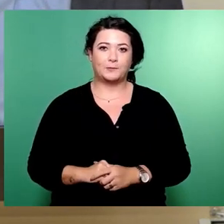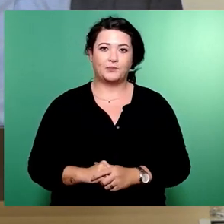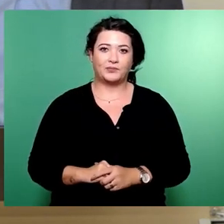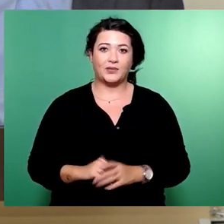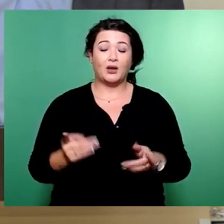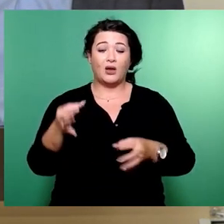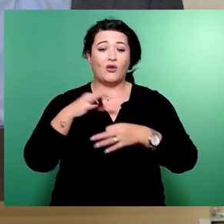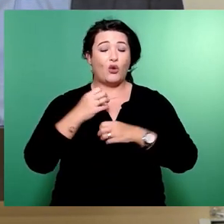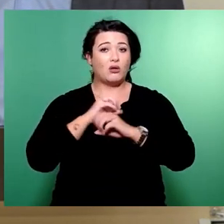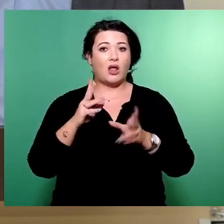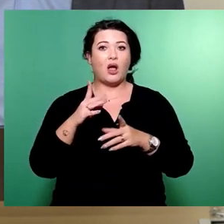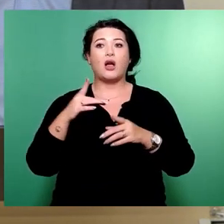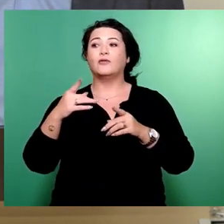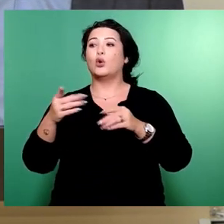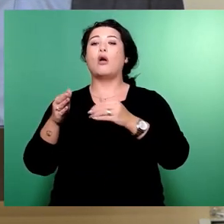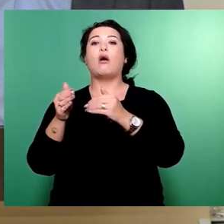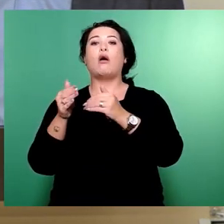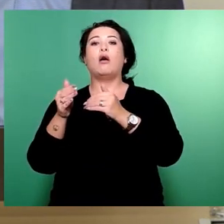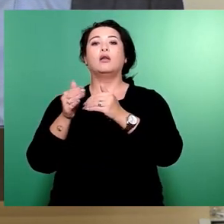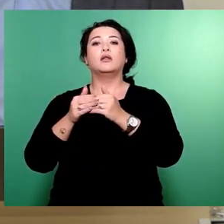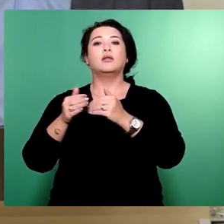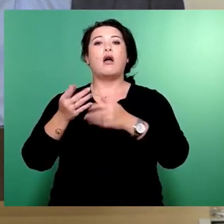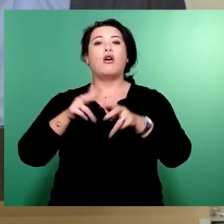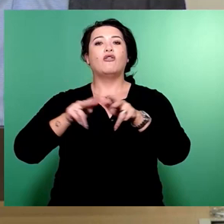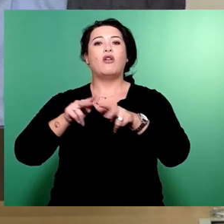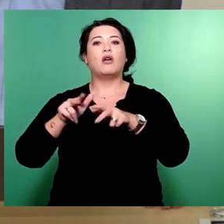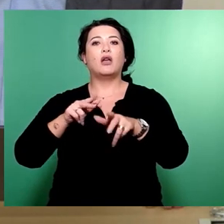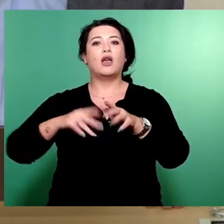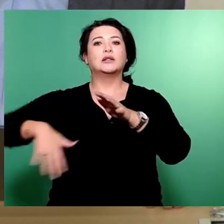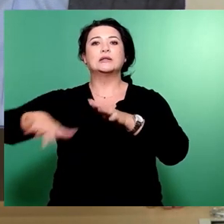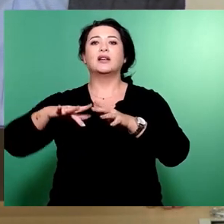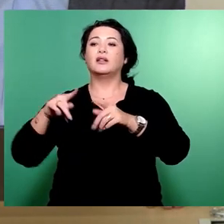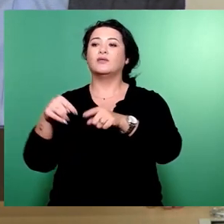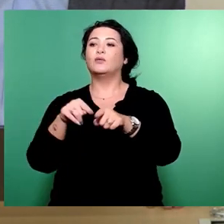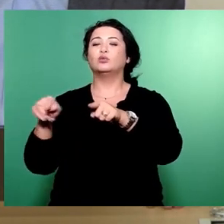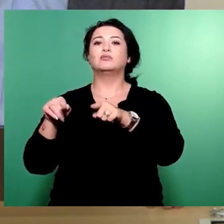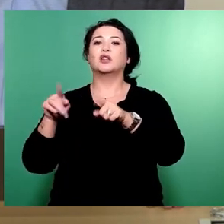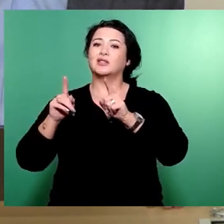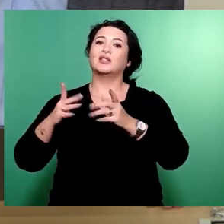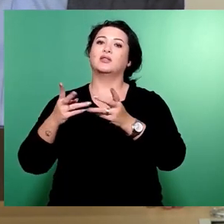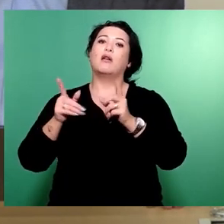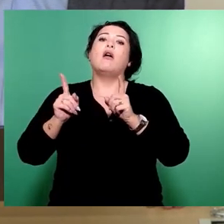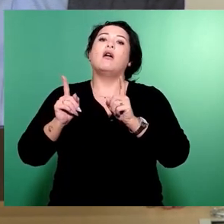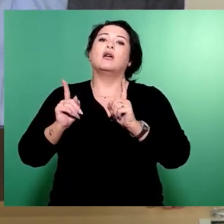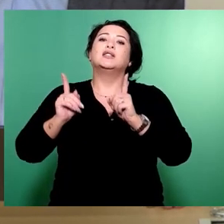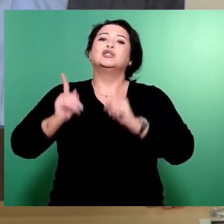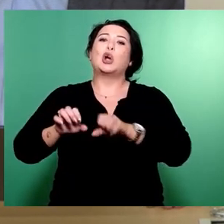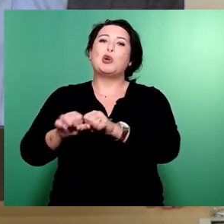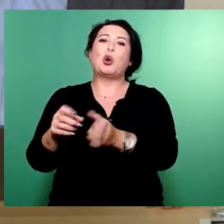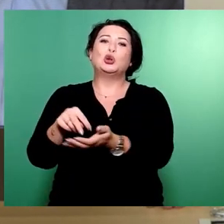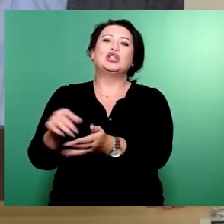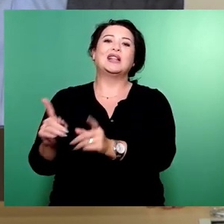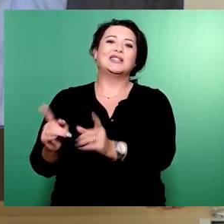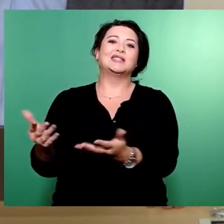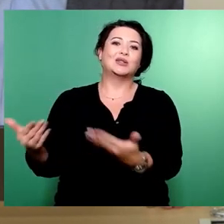DVB und Beta GmbH zu den sogenannten Sollbruchstellen gehören. Fakt ist aber, der Verzicht auf eine Erhöhung der